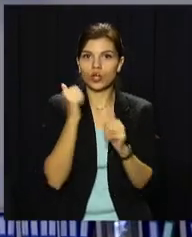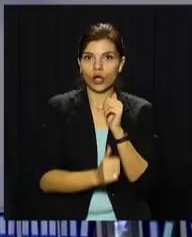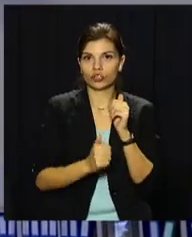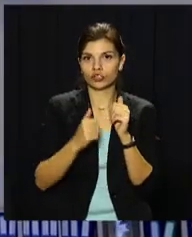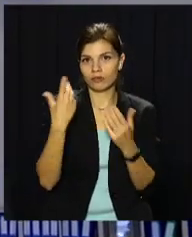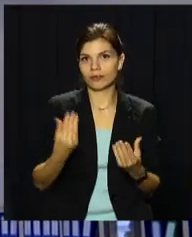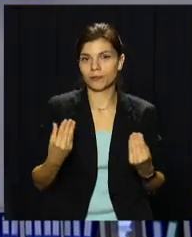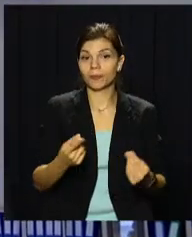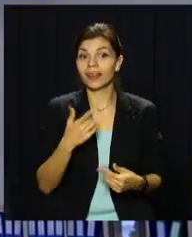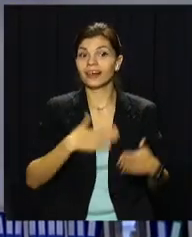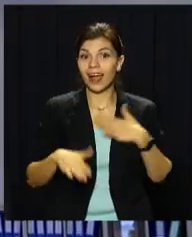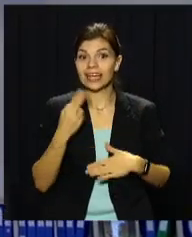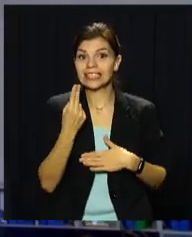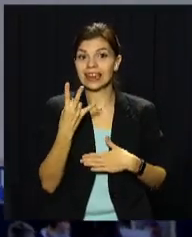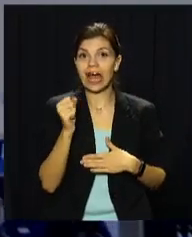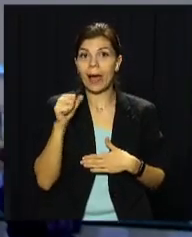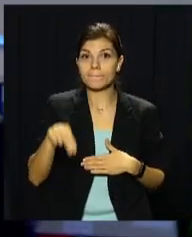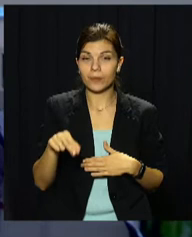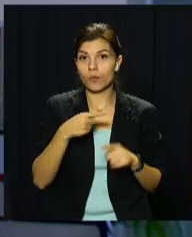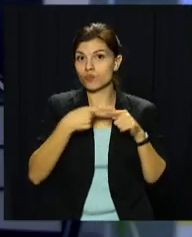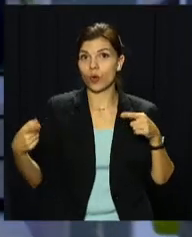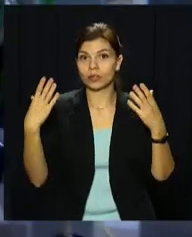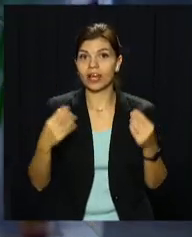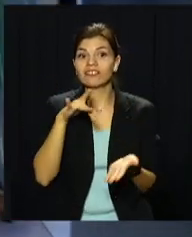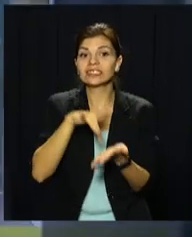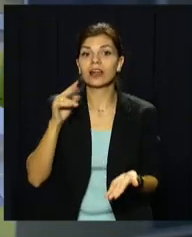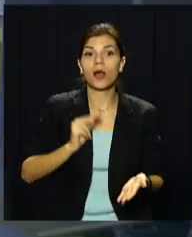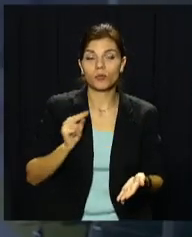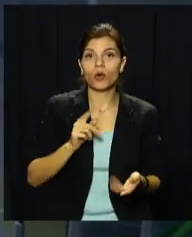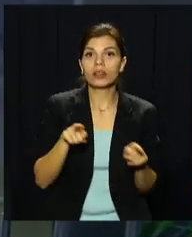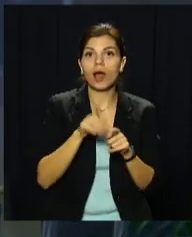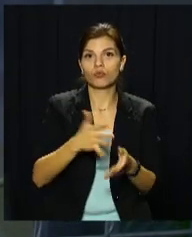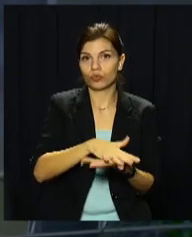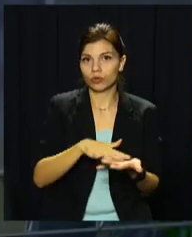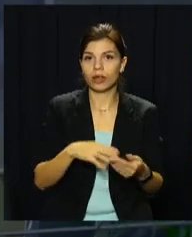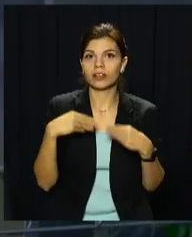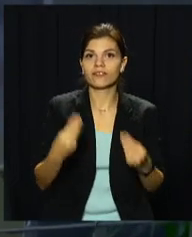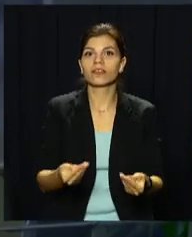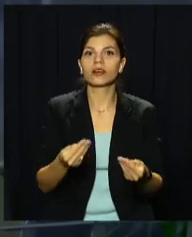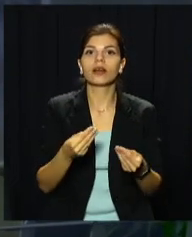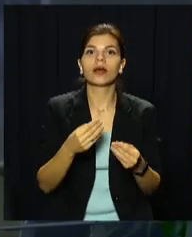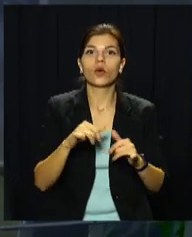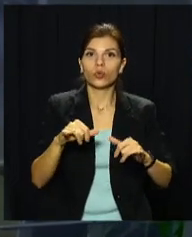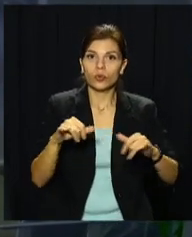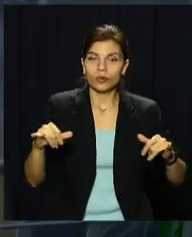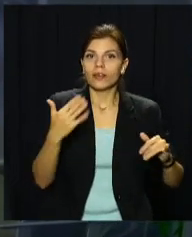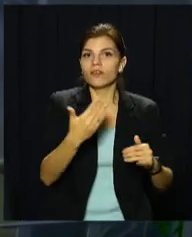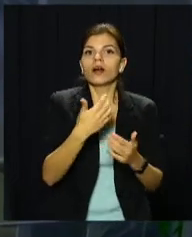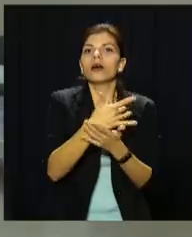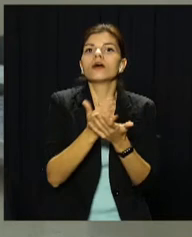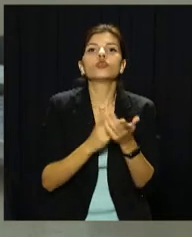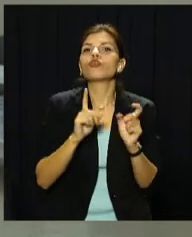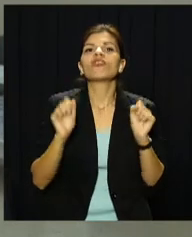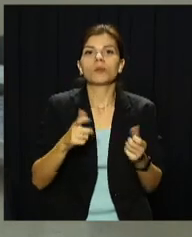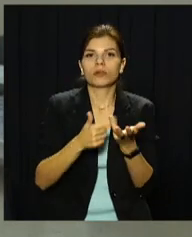Дві радісні події у ЦНАПі протягом дня. У Центрі кажуть, працюватимуть так і надалі. Надаватимуть послуги, розширюватимуть їхній перелік та